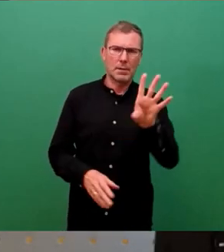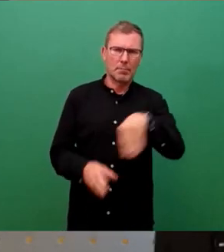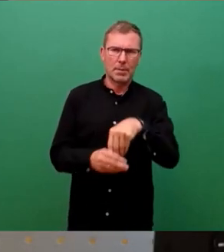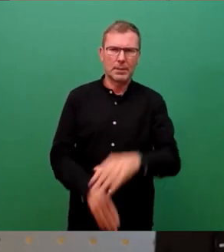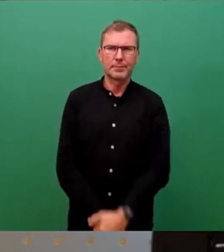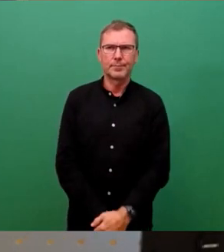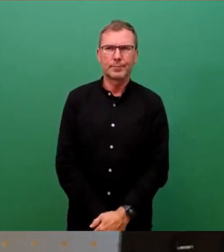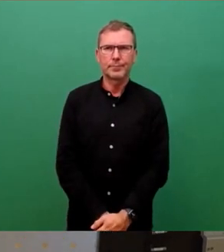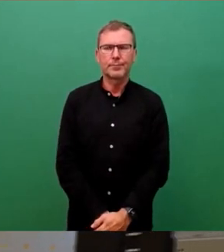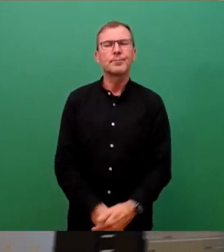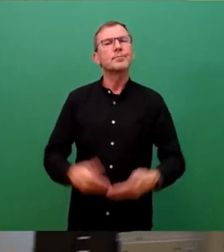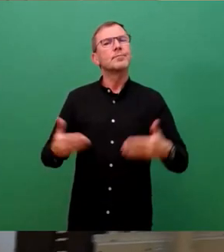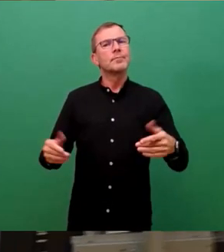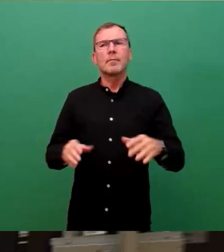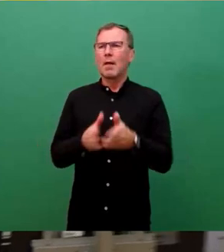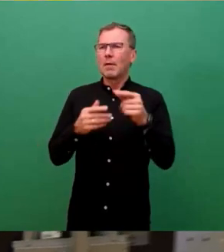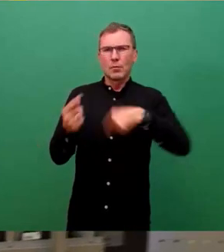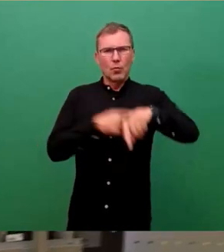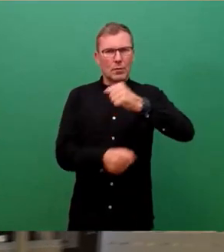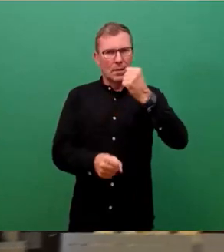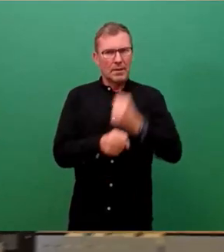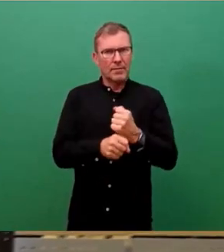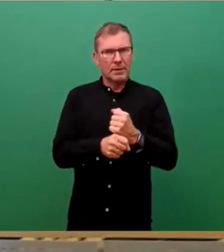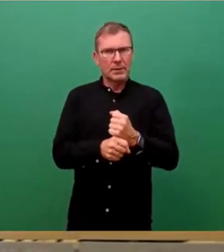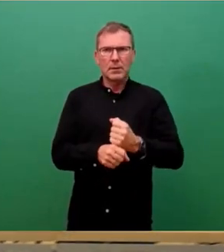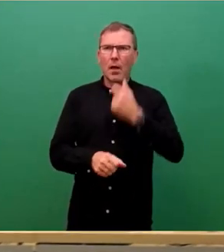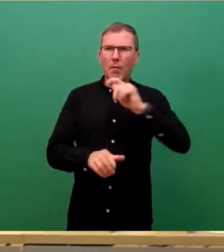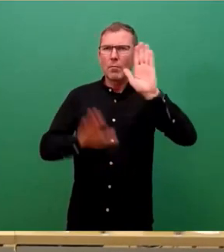So, damit sind wir erstmal durch die Fraktionsrunde durch. Weitere Wortmeldungen, Herr Lichty.